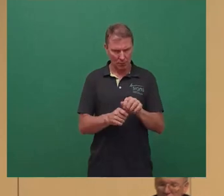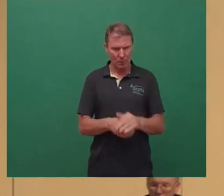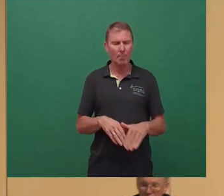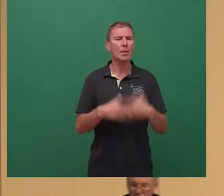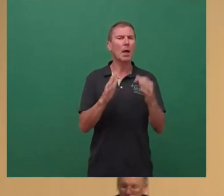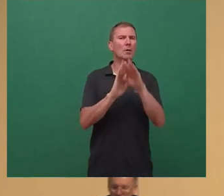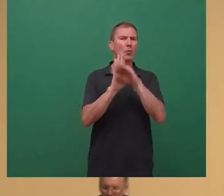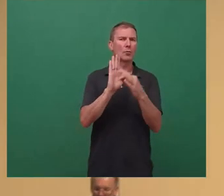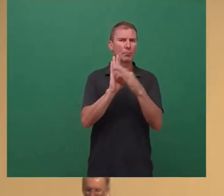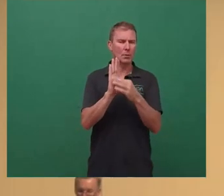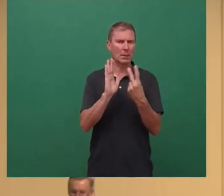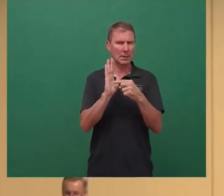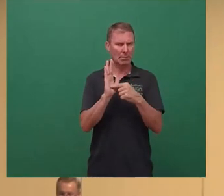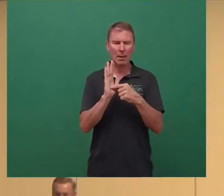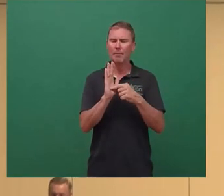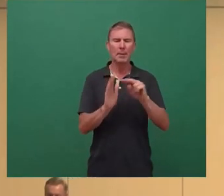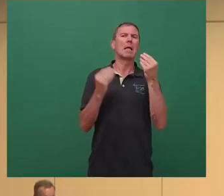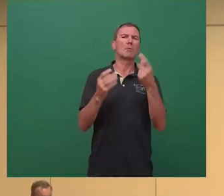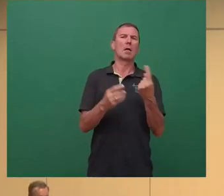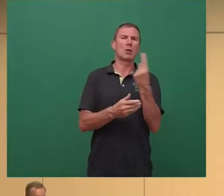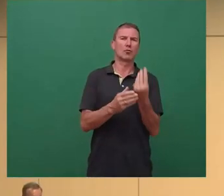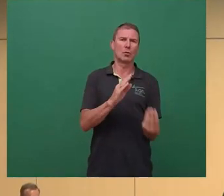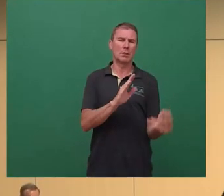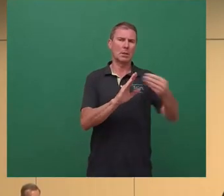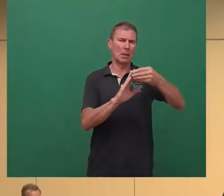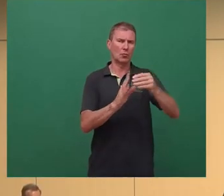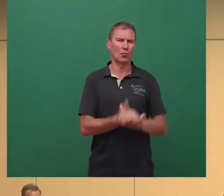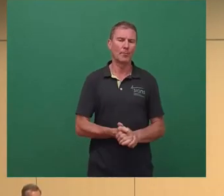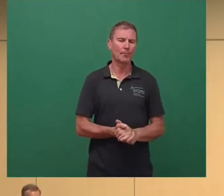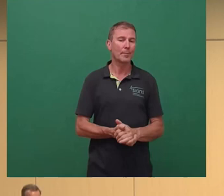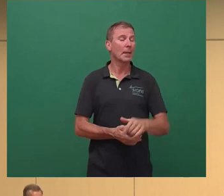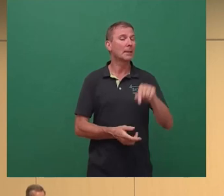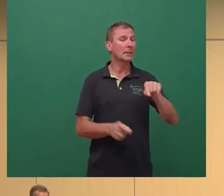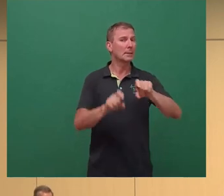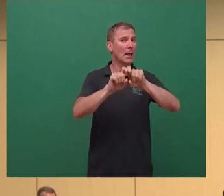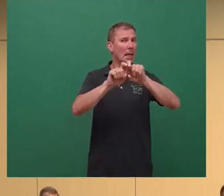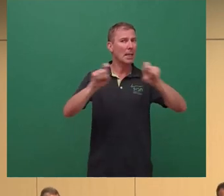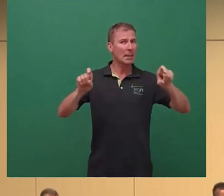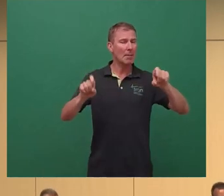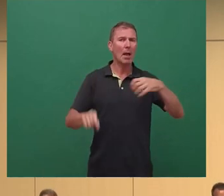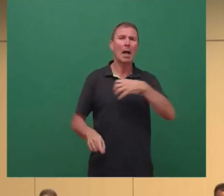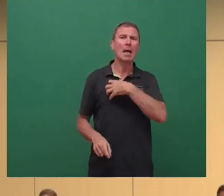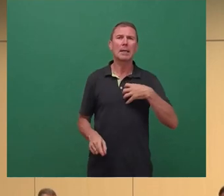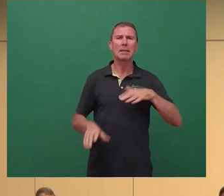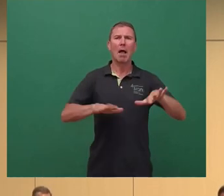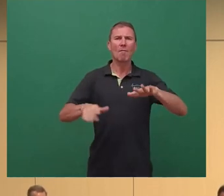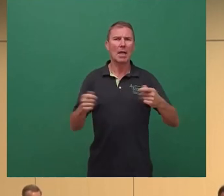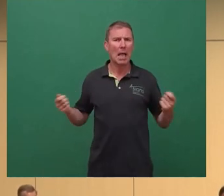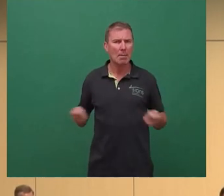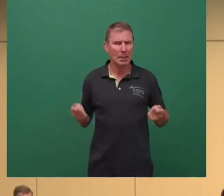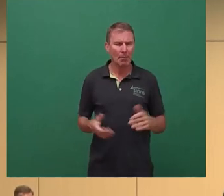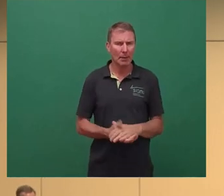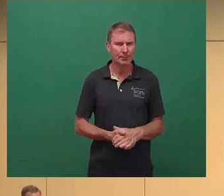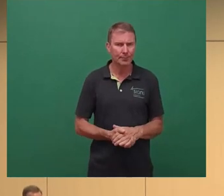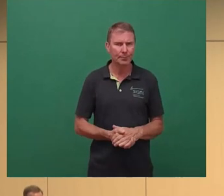Wir kommen zur zweiten Aktuellen Stunde, diesmal zu den Dresdner Verkehrsbetrieben. Hier ist